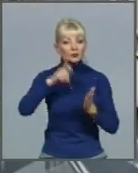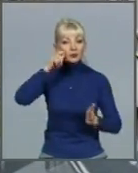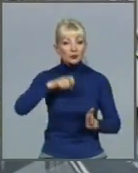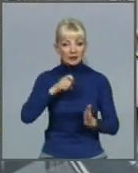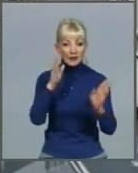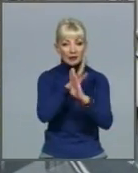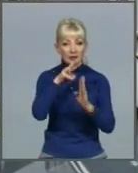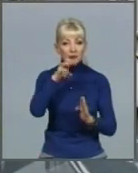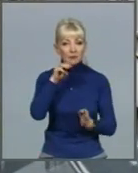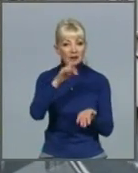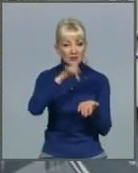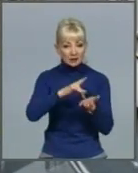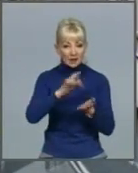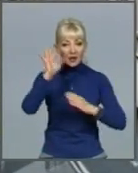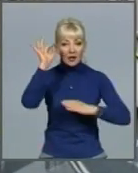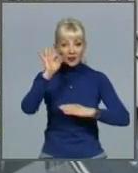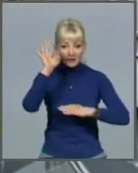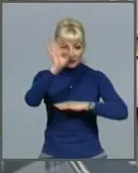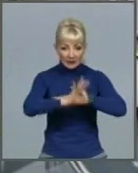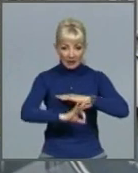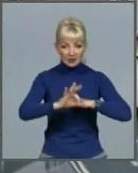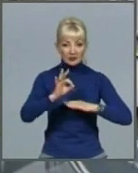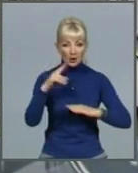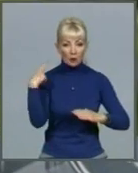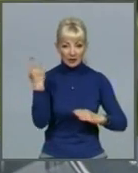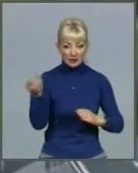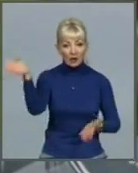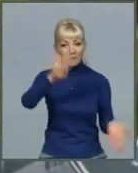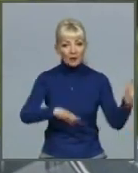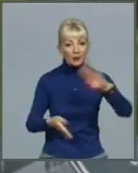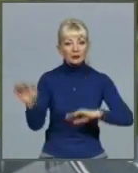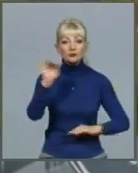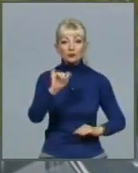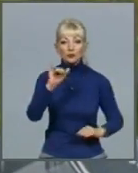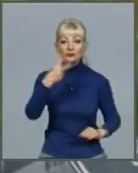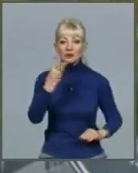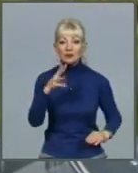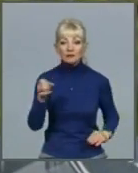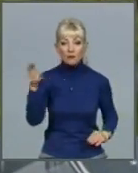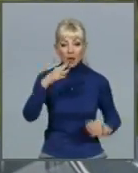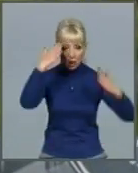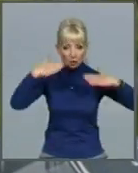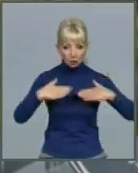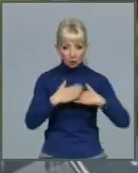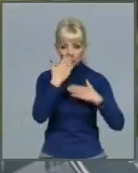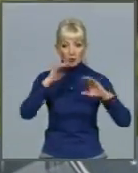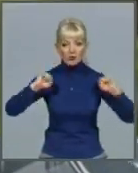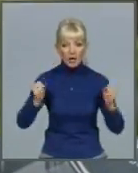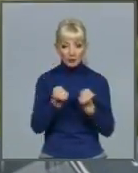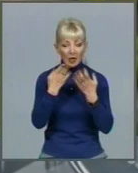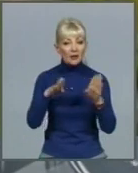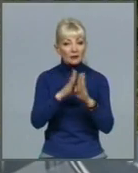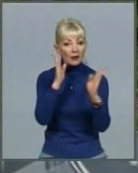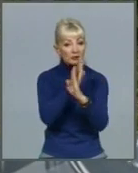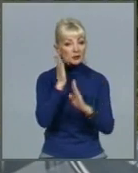західних областях, зокрема у Карпатах, у суботу 23 травня вночі очікуються заморозки. Так синоптики прогнозують, що